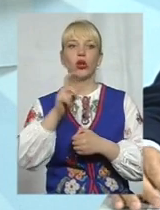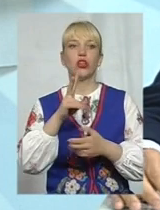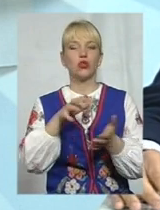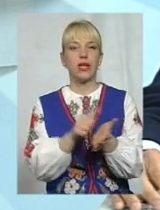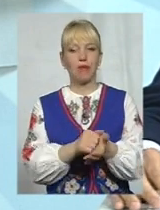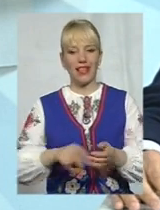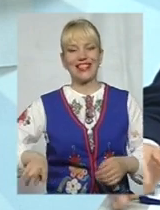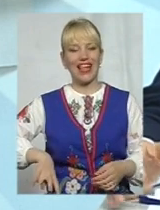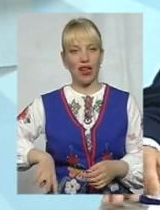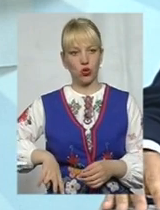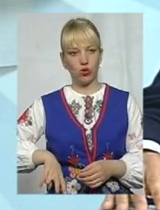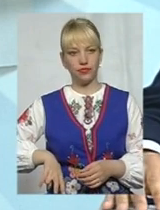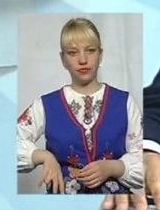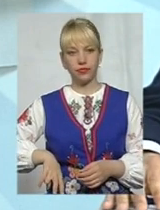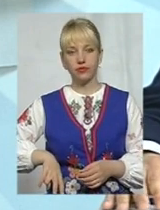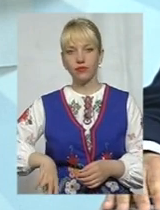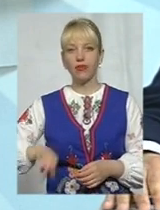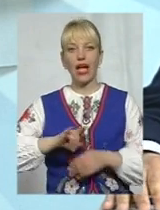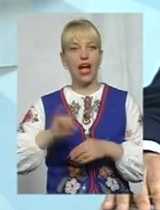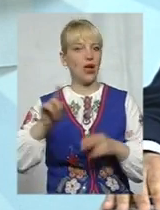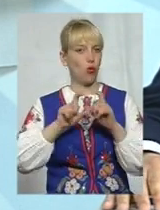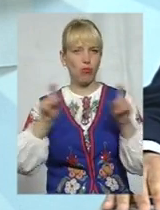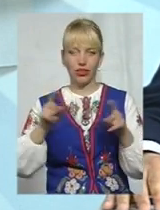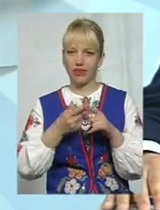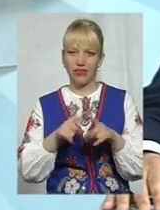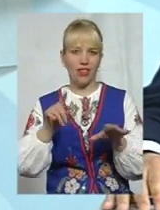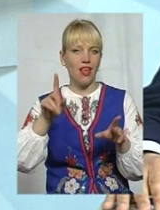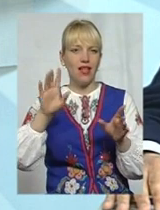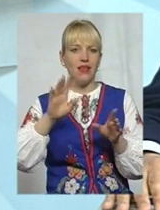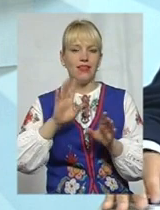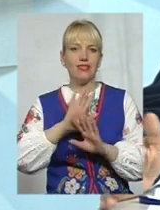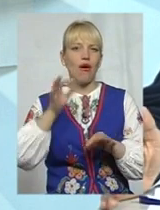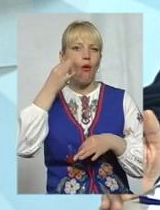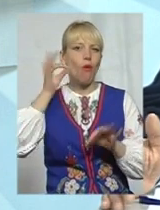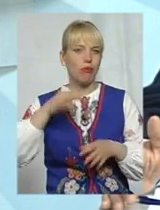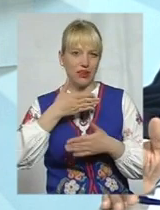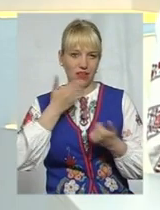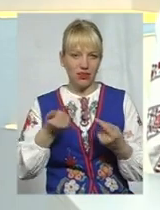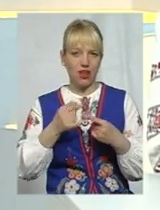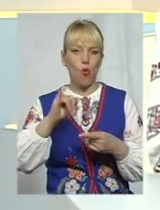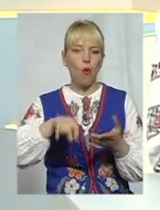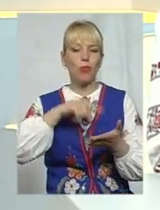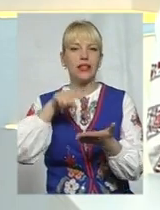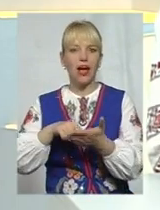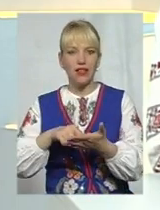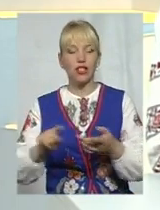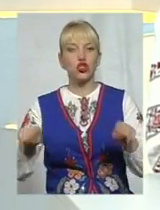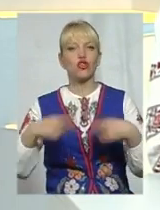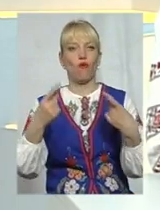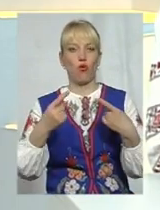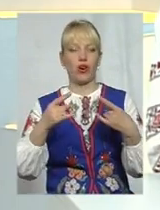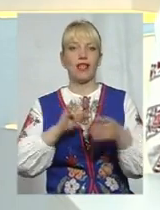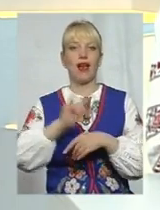посаду директора аеропорта, абсолютно не є компетентна в питаннях не тільки створення аеропорту,